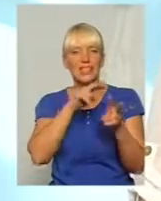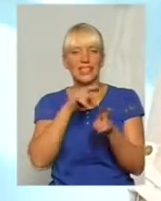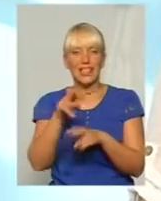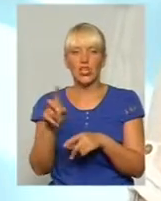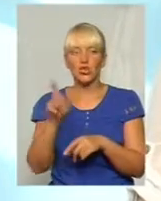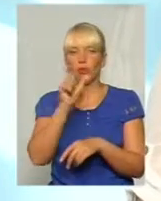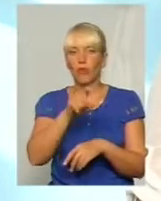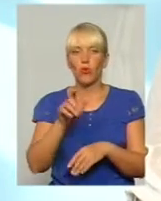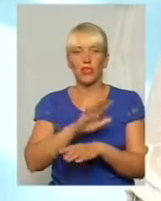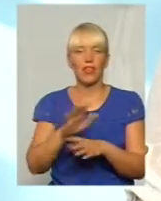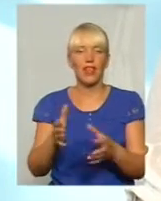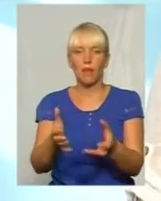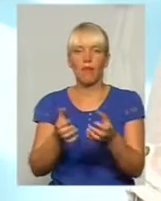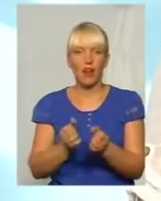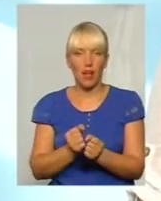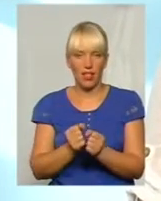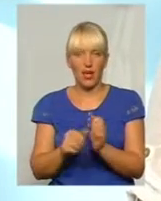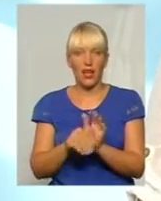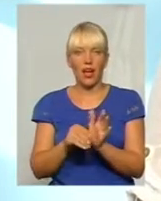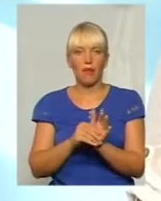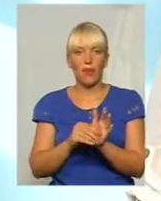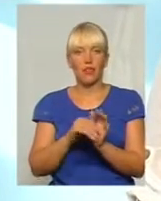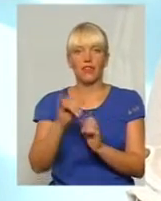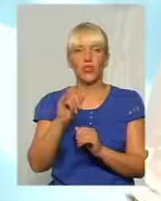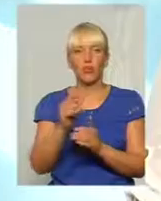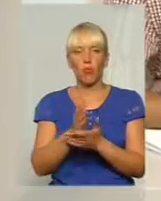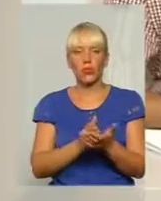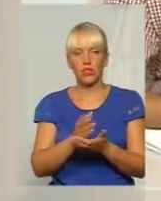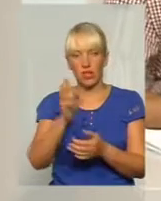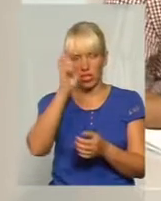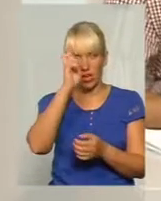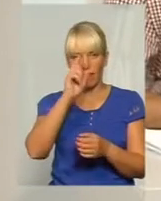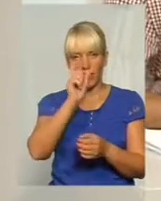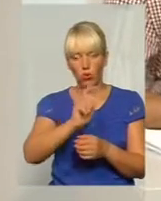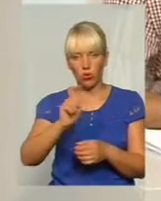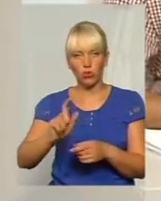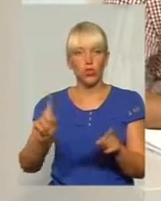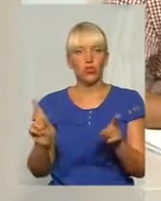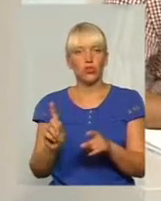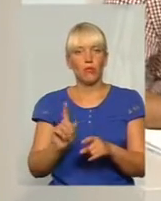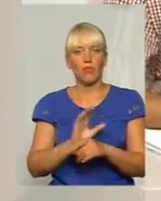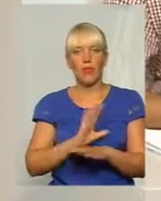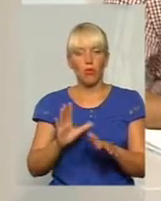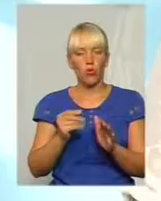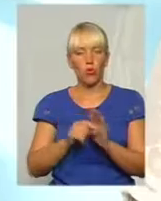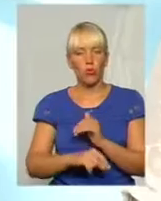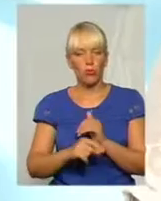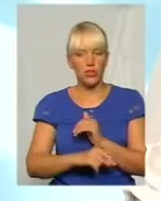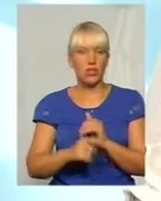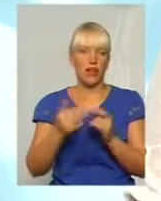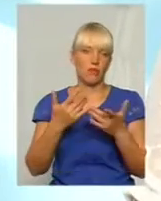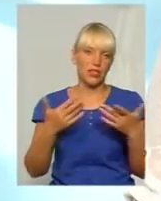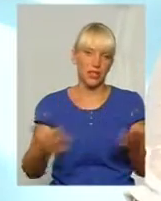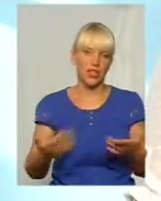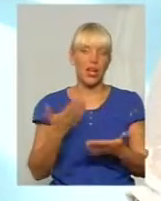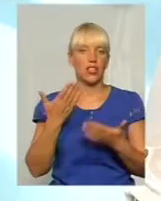не брали хабарів посадовців, державні особи, щоб не були корупціонерами і так далі. Якщо